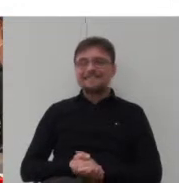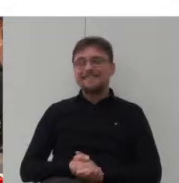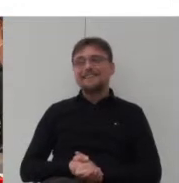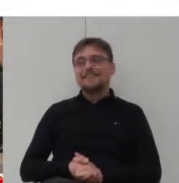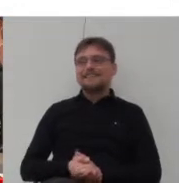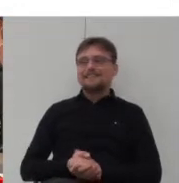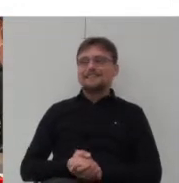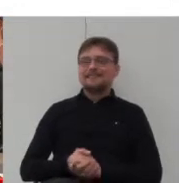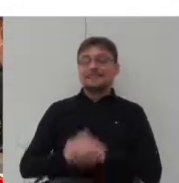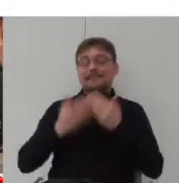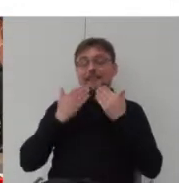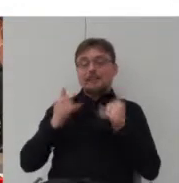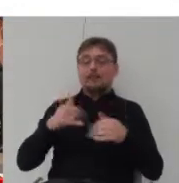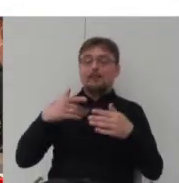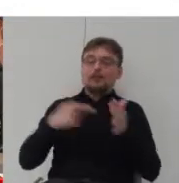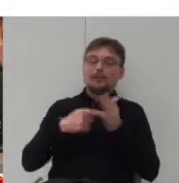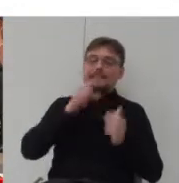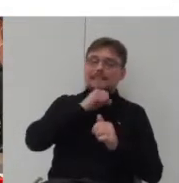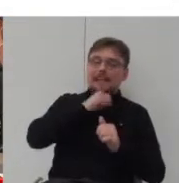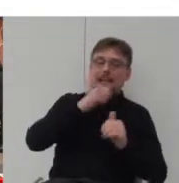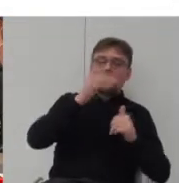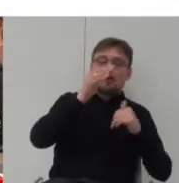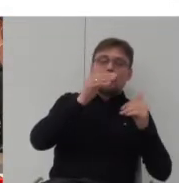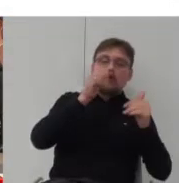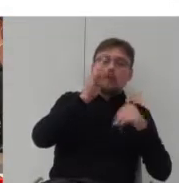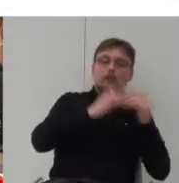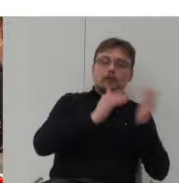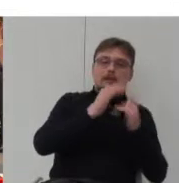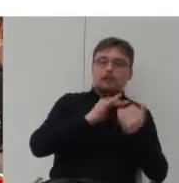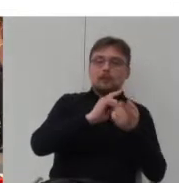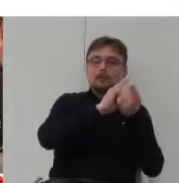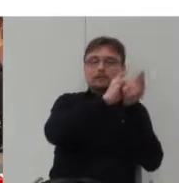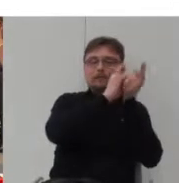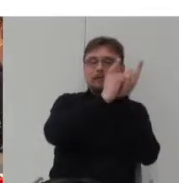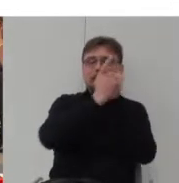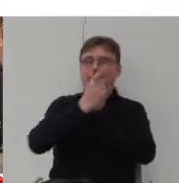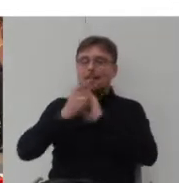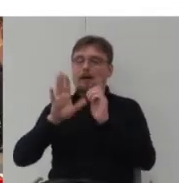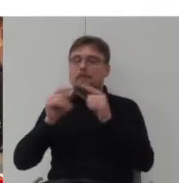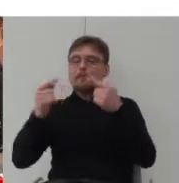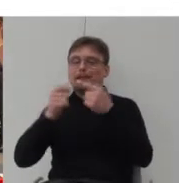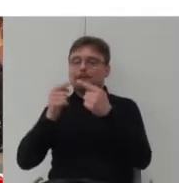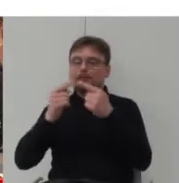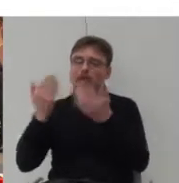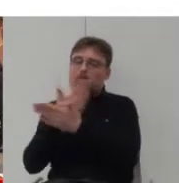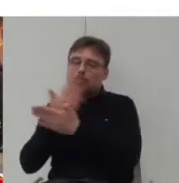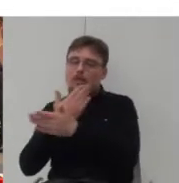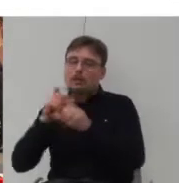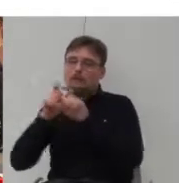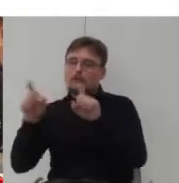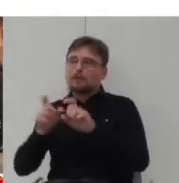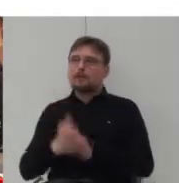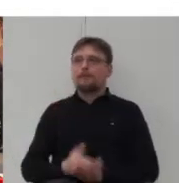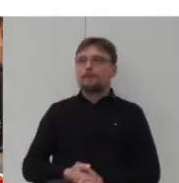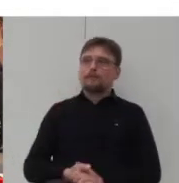zabudowy nowej. Muszę prześledzić taki proces od sytuacji obecnej